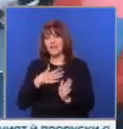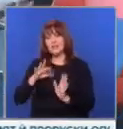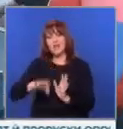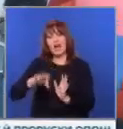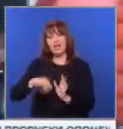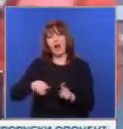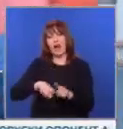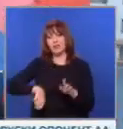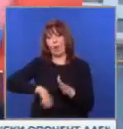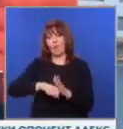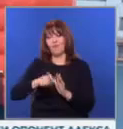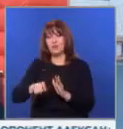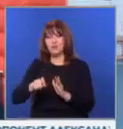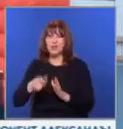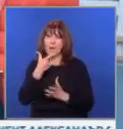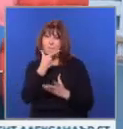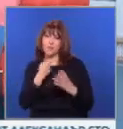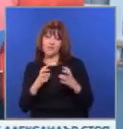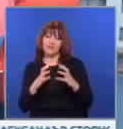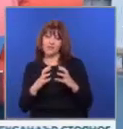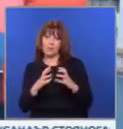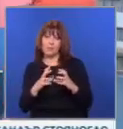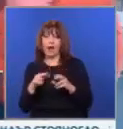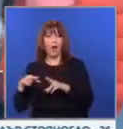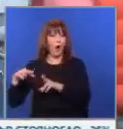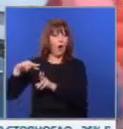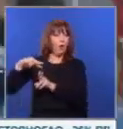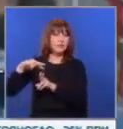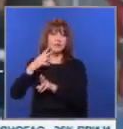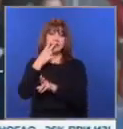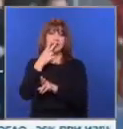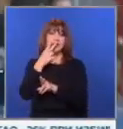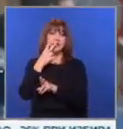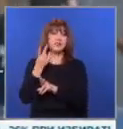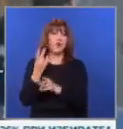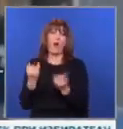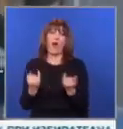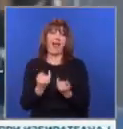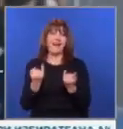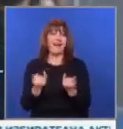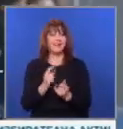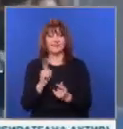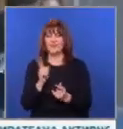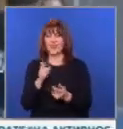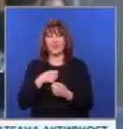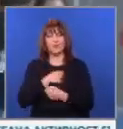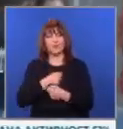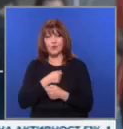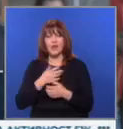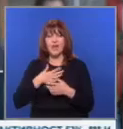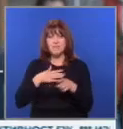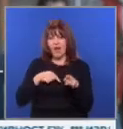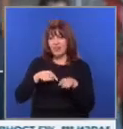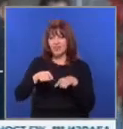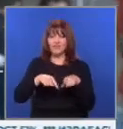мога да бъдеш топката. Текболът изглежда в средни, че е много лесен спорт, но всъщност е много труден, защото има едни движения за много